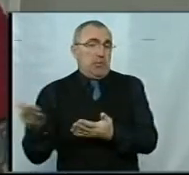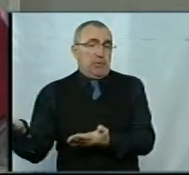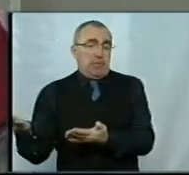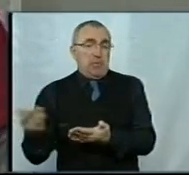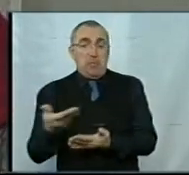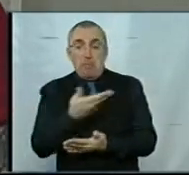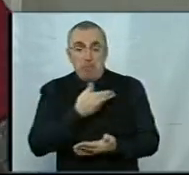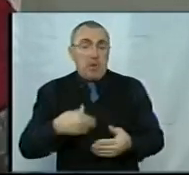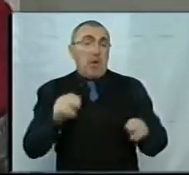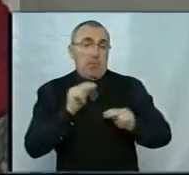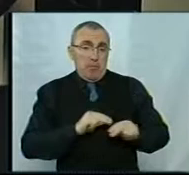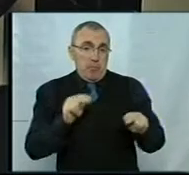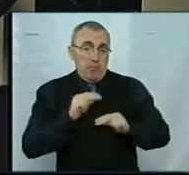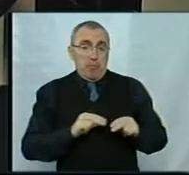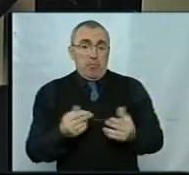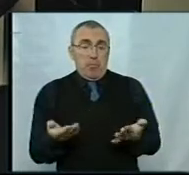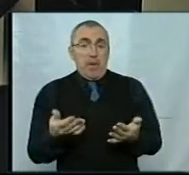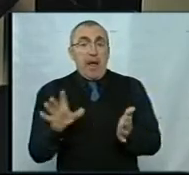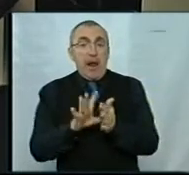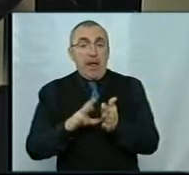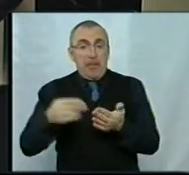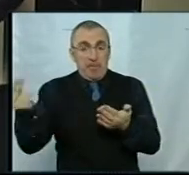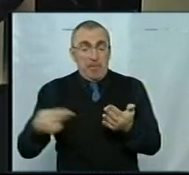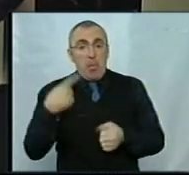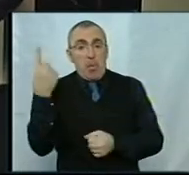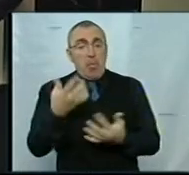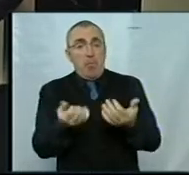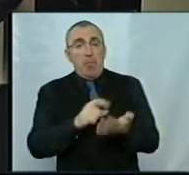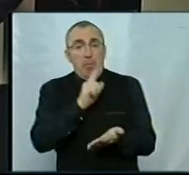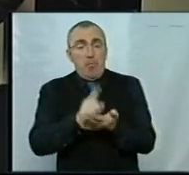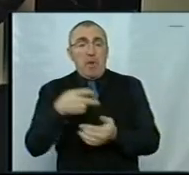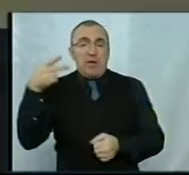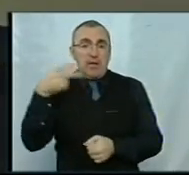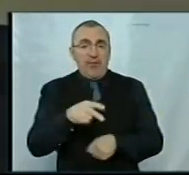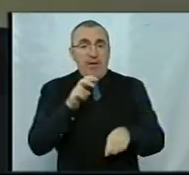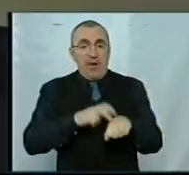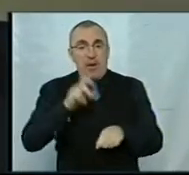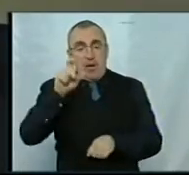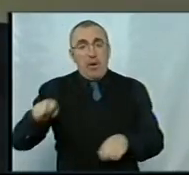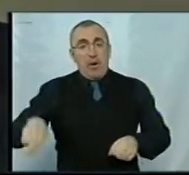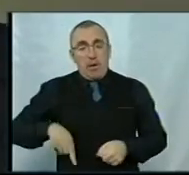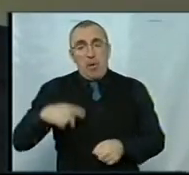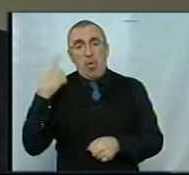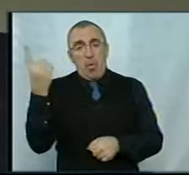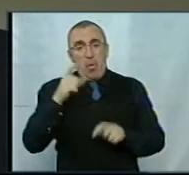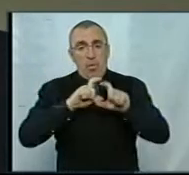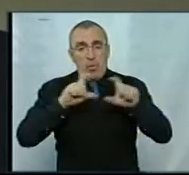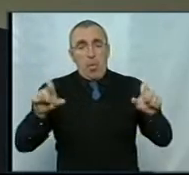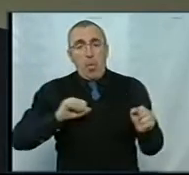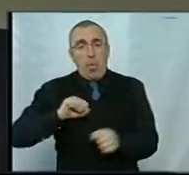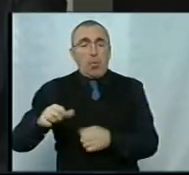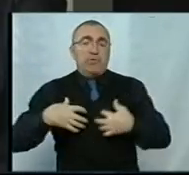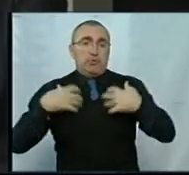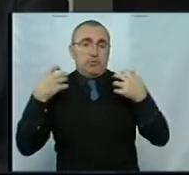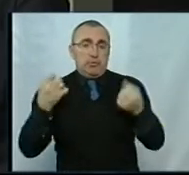Ми і так працюємо на ізносі. Електронні підписи в області мають отримати майже дві тисячі лікарів, каже директор обласного департаменту охорони здоров